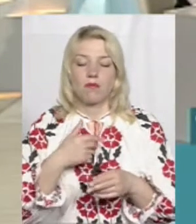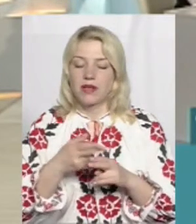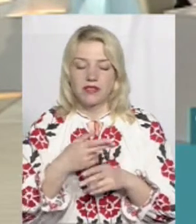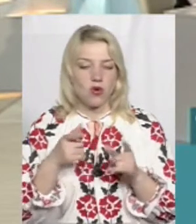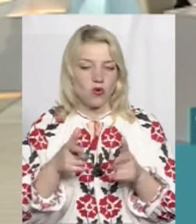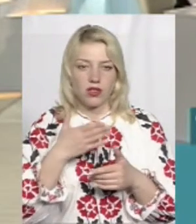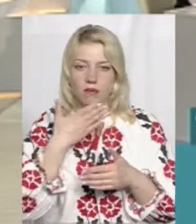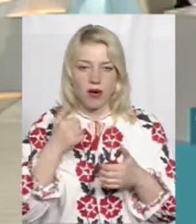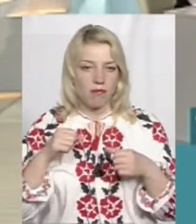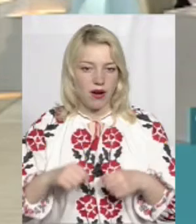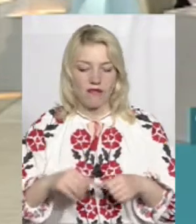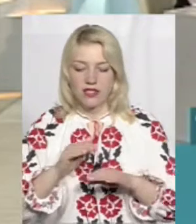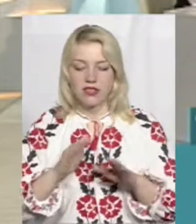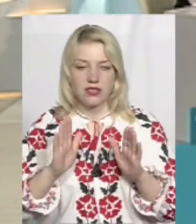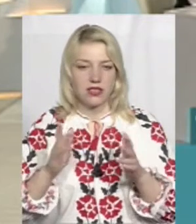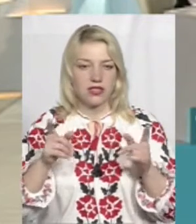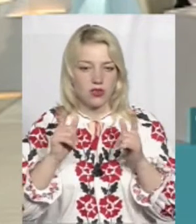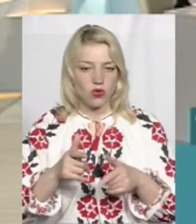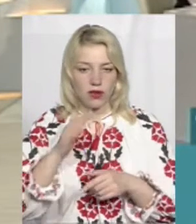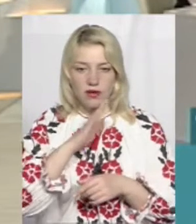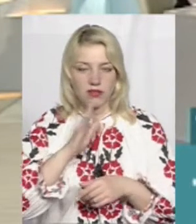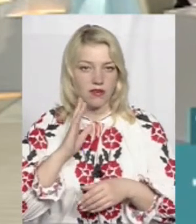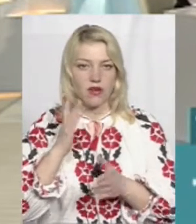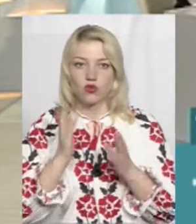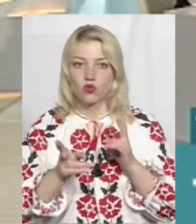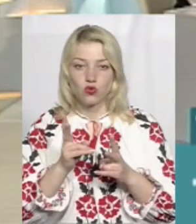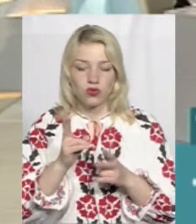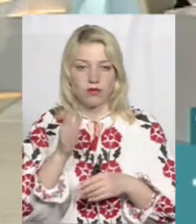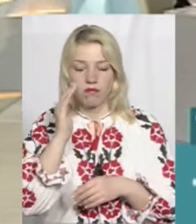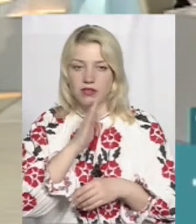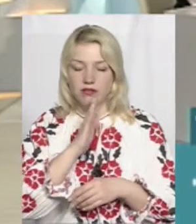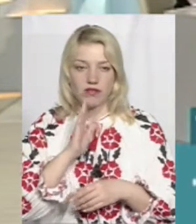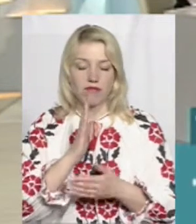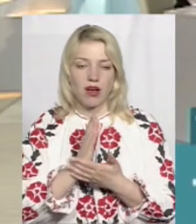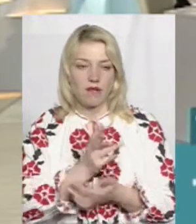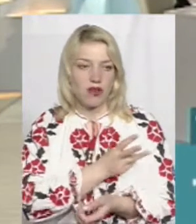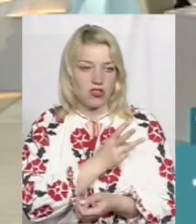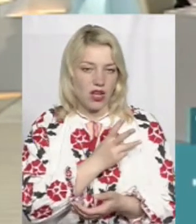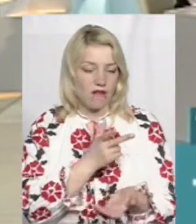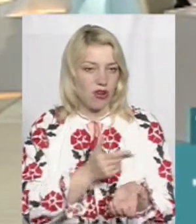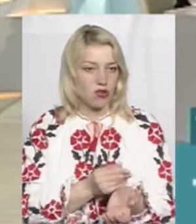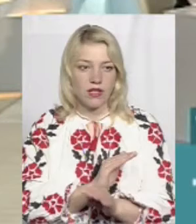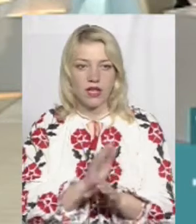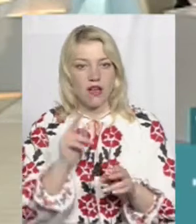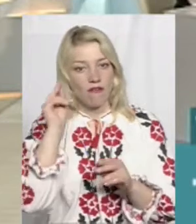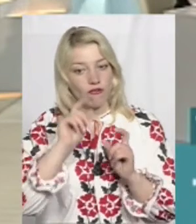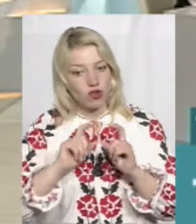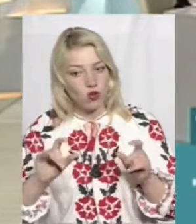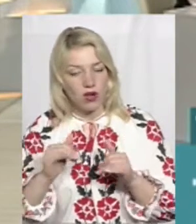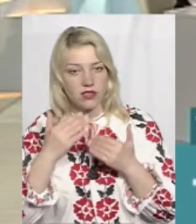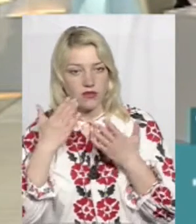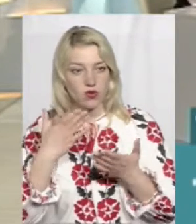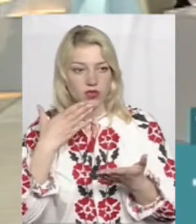Діти тільки з згодою батьків. Якщо хтось з батьків має бажання вакцинуватися не в школі, а